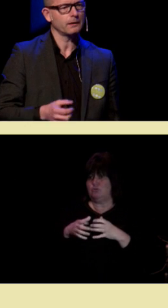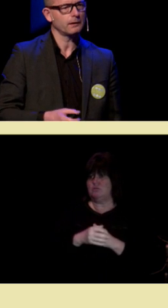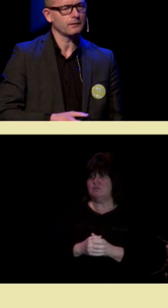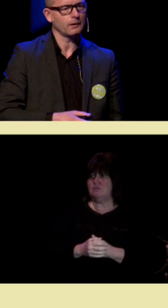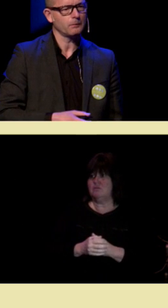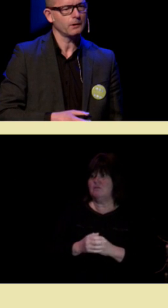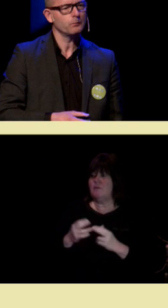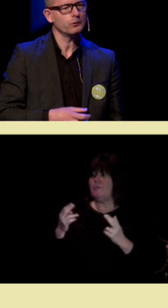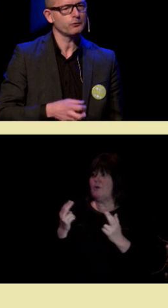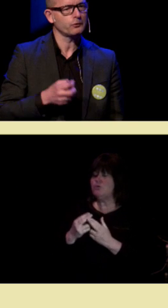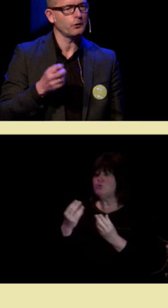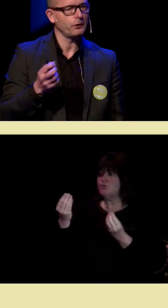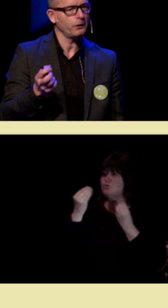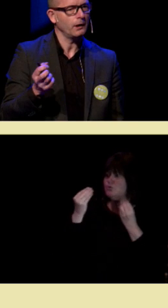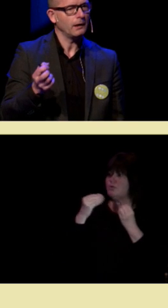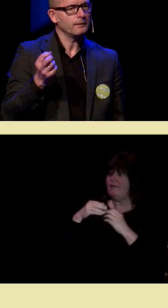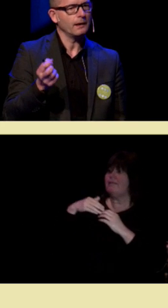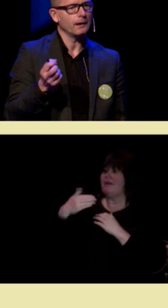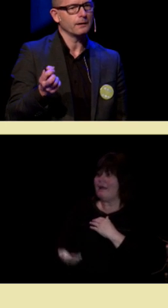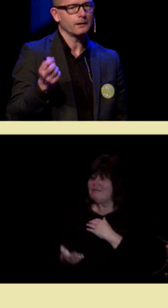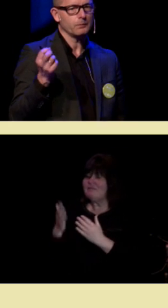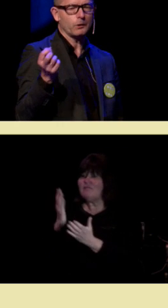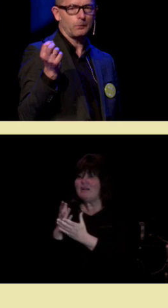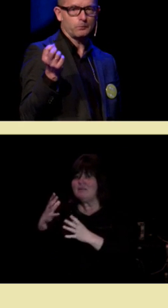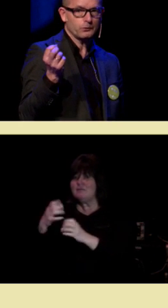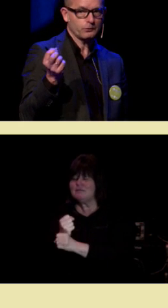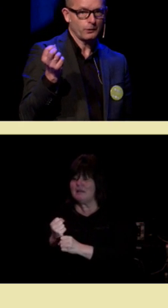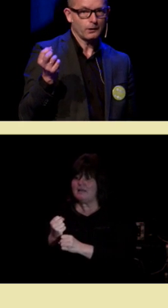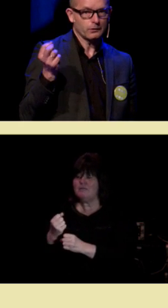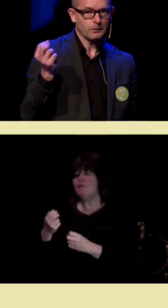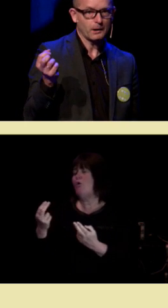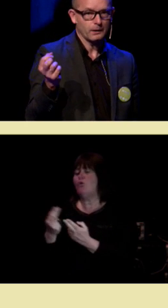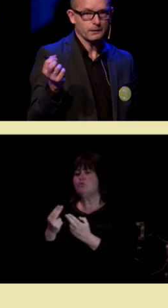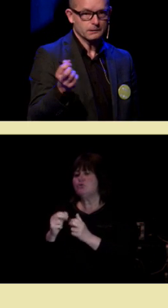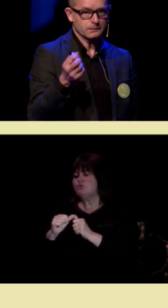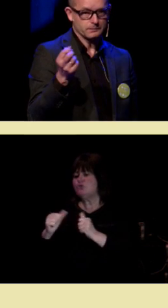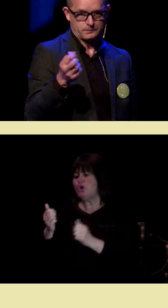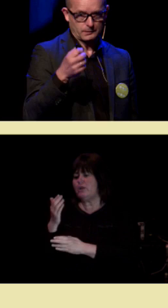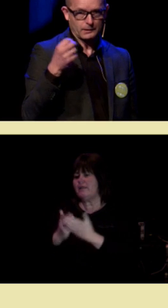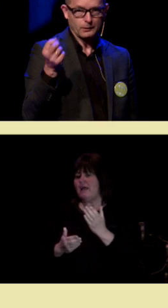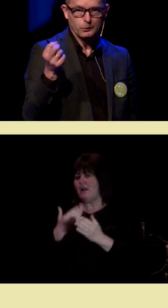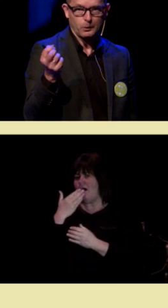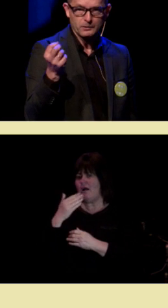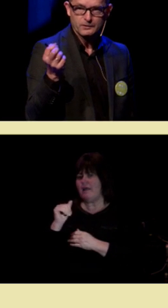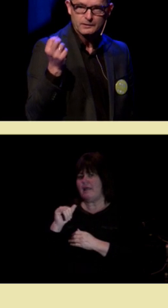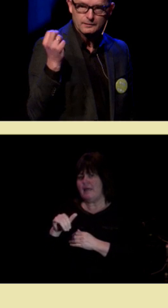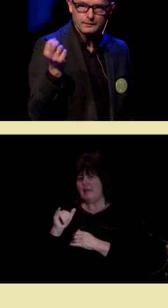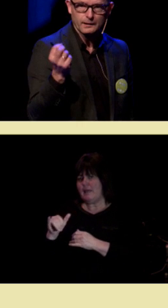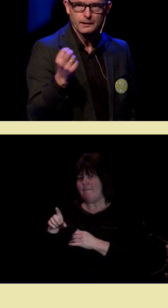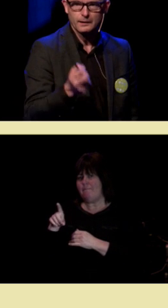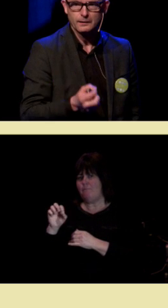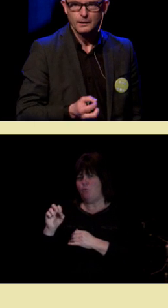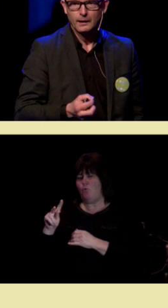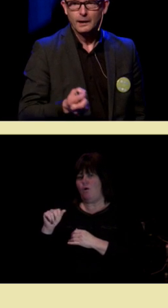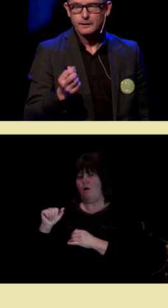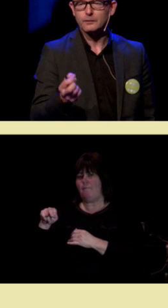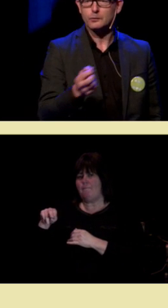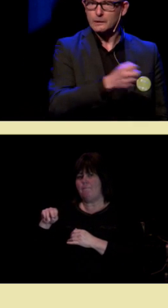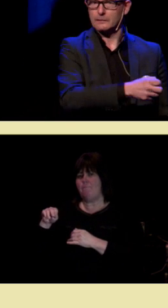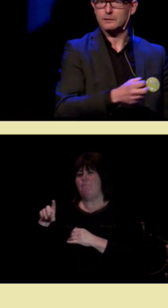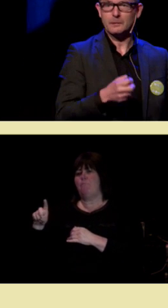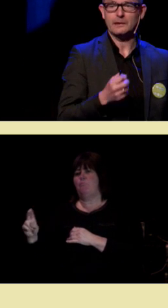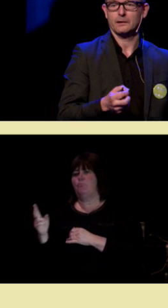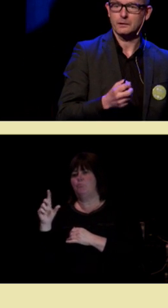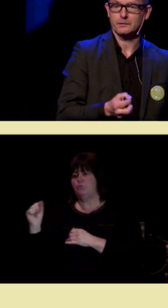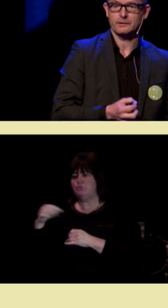Studenter etter eksamen har mye større deler av hippocampus, som er en del av hukommelsessenterne i hjernen, enn